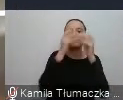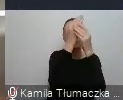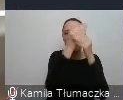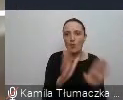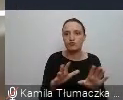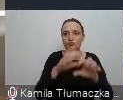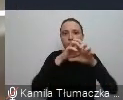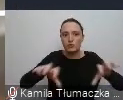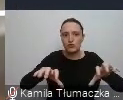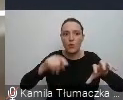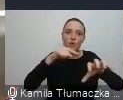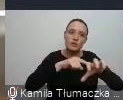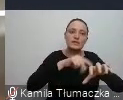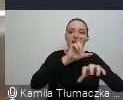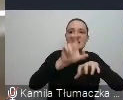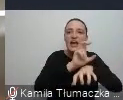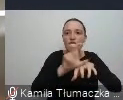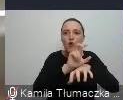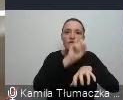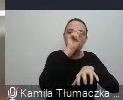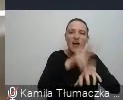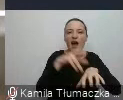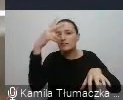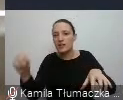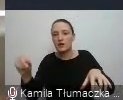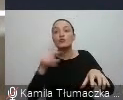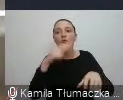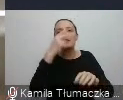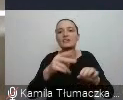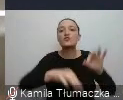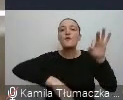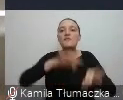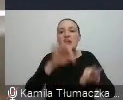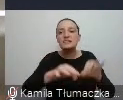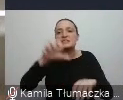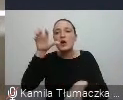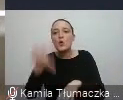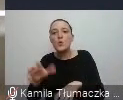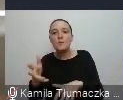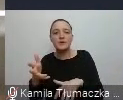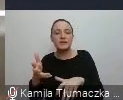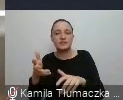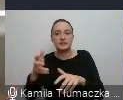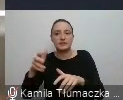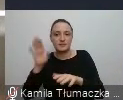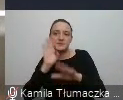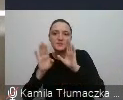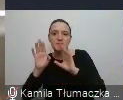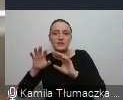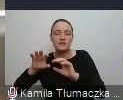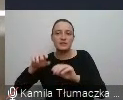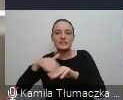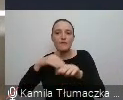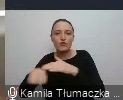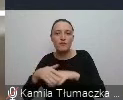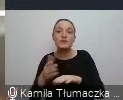Widać to na przykład na naszych grupach branżowych albo na konferencjach, w których jeszcze przed marcem 2020 roku mogliśmy